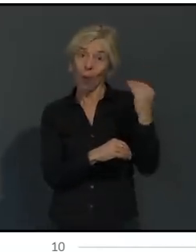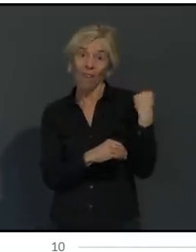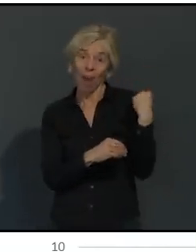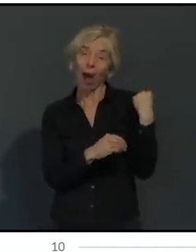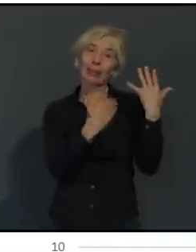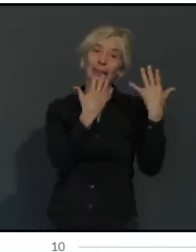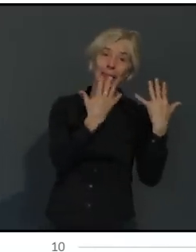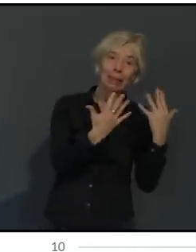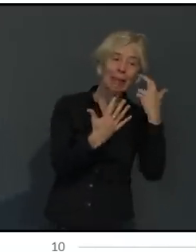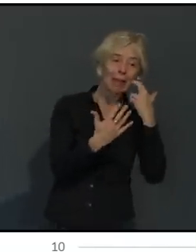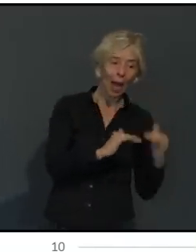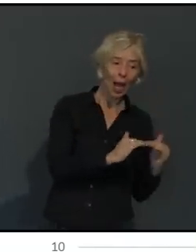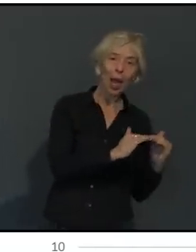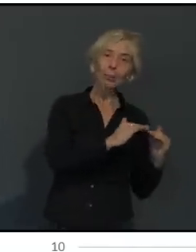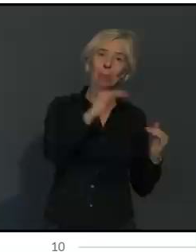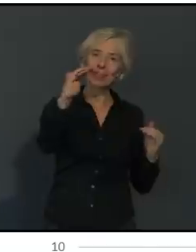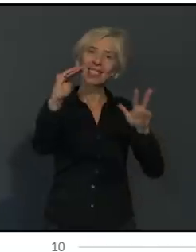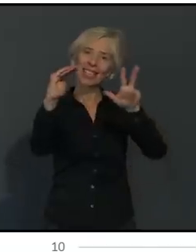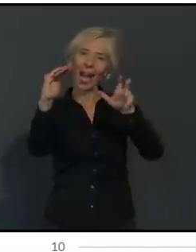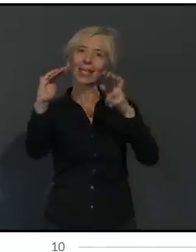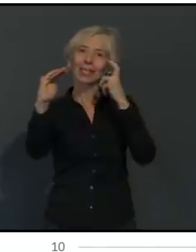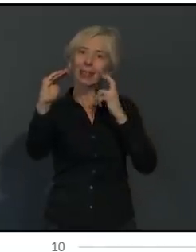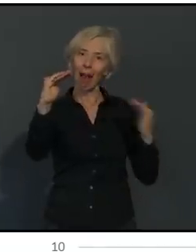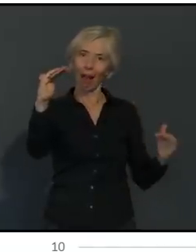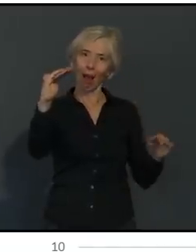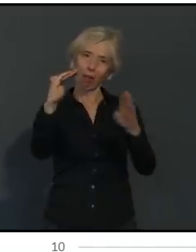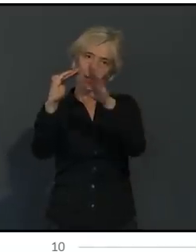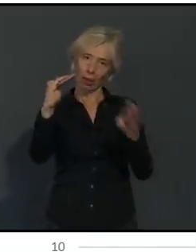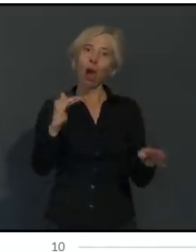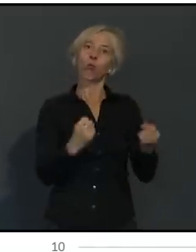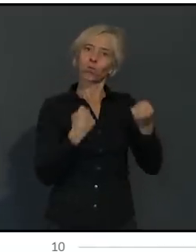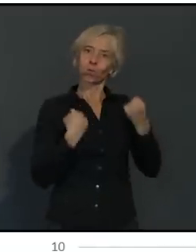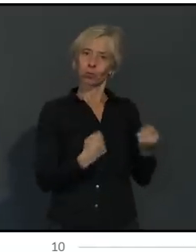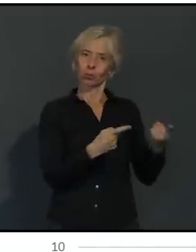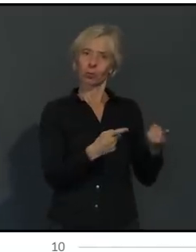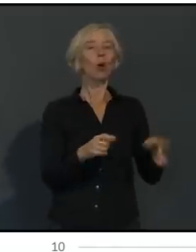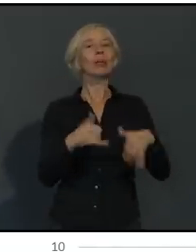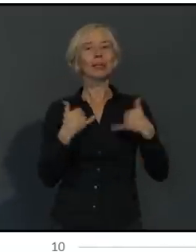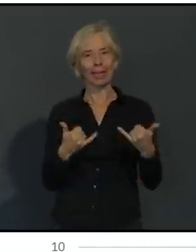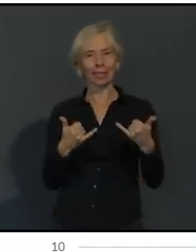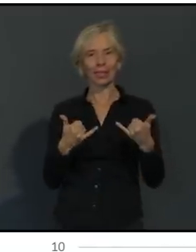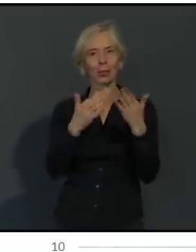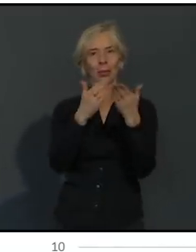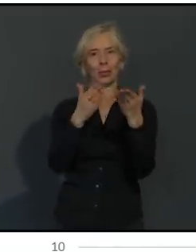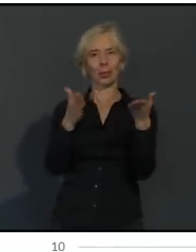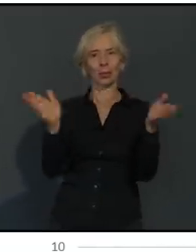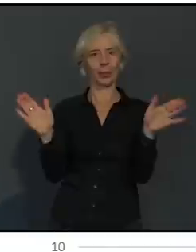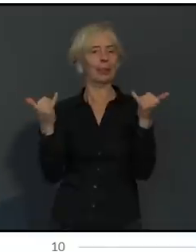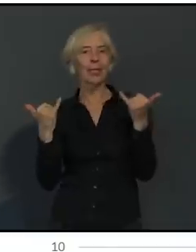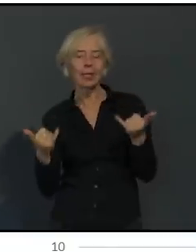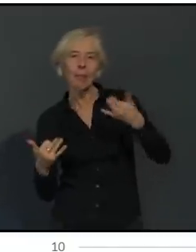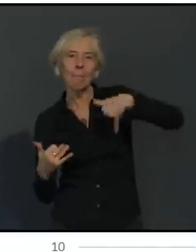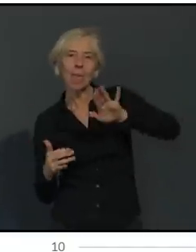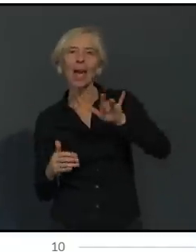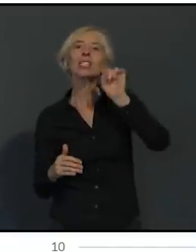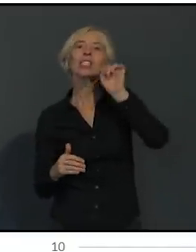breiter verteilt hat. Inzwischen würde ich den Schwerpunkt, wie man ja hier auch sieht, bei den 12- bis 62-Jährigen